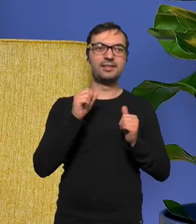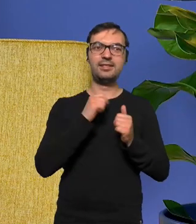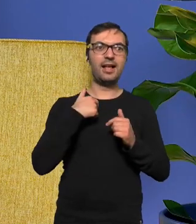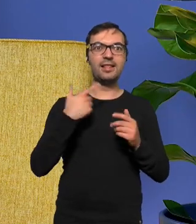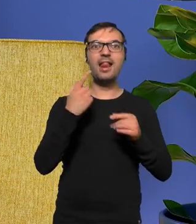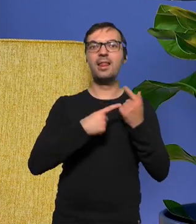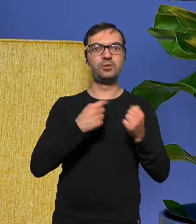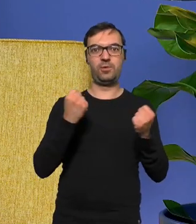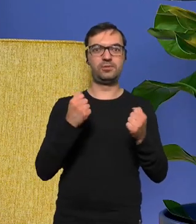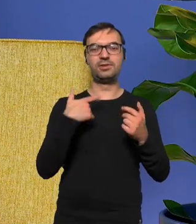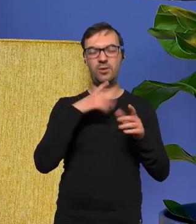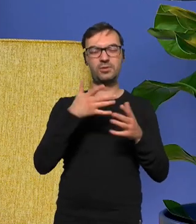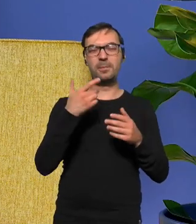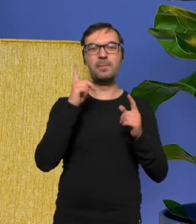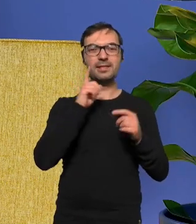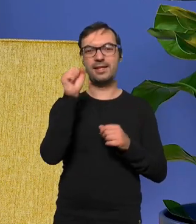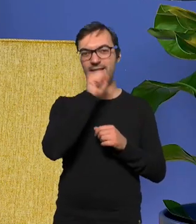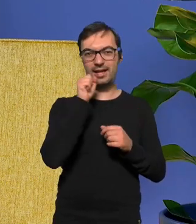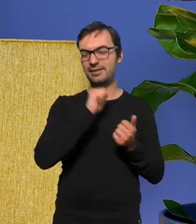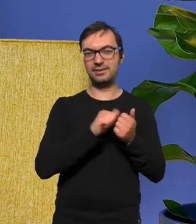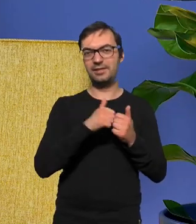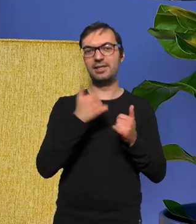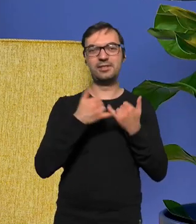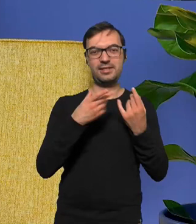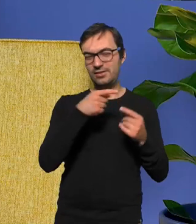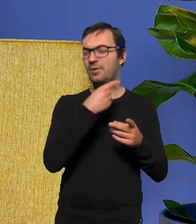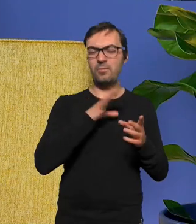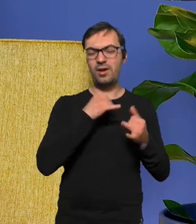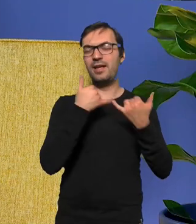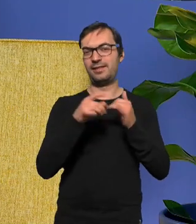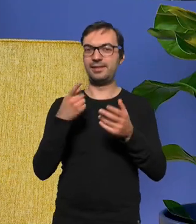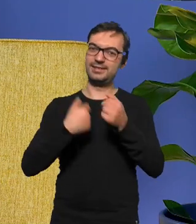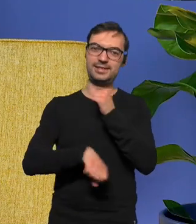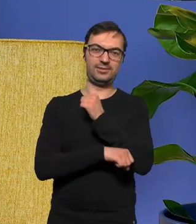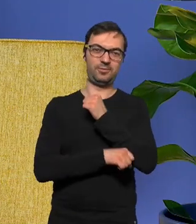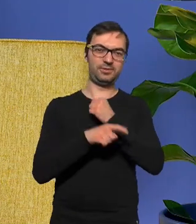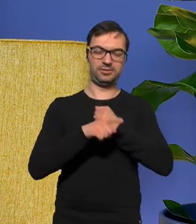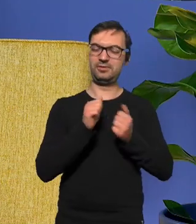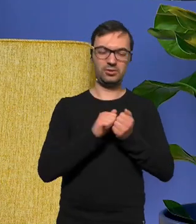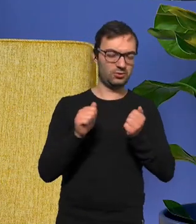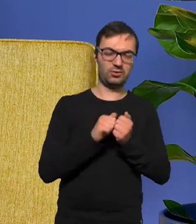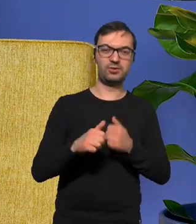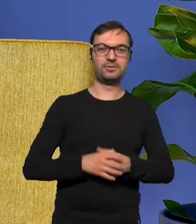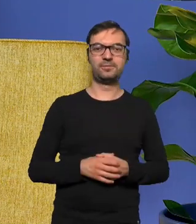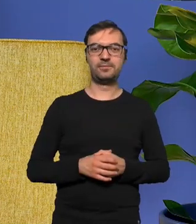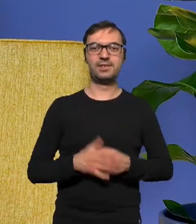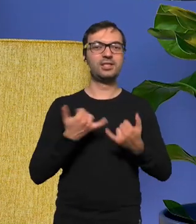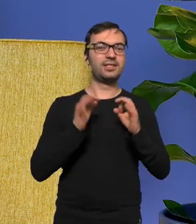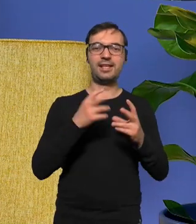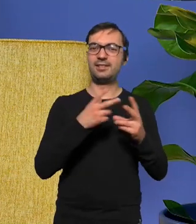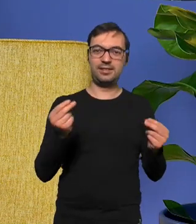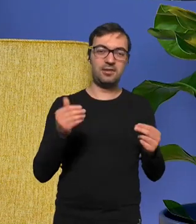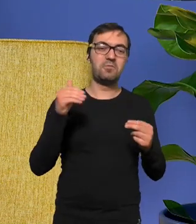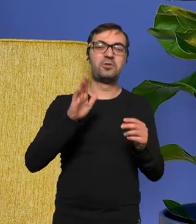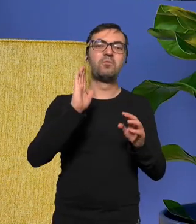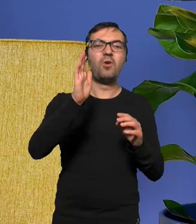nastawiałem na niego a po drugie mogę sobie ten torcik kupić jakiś jakiś inny i zastąpić to jakoś inaczej no jeżeli nie teraz no to